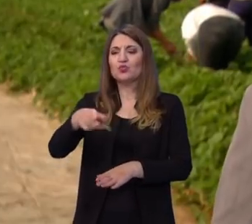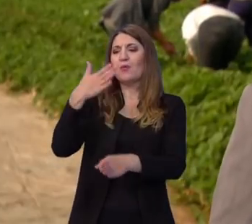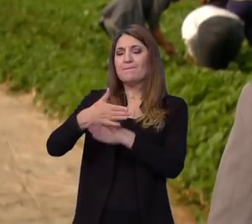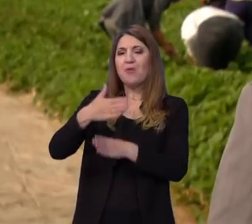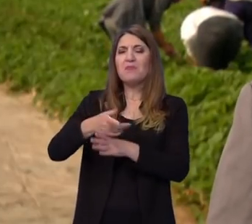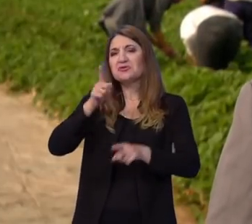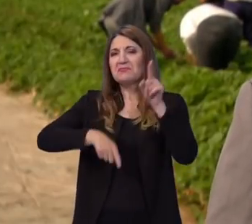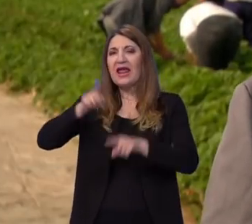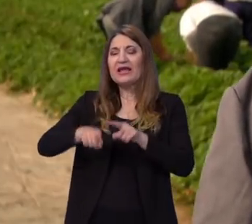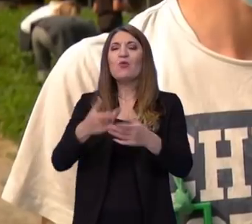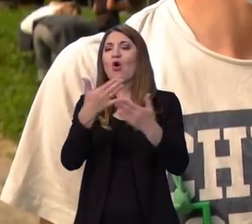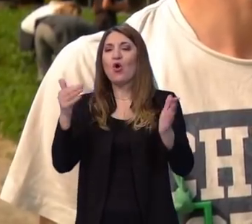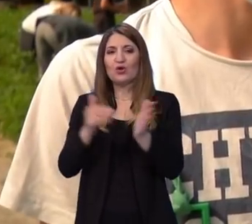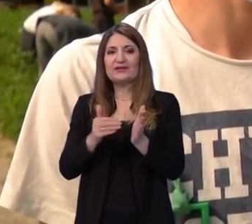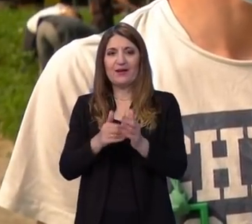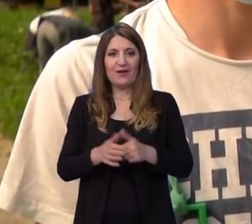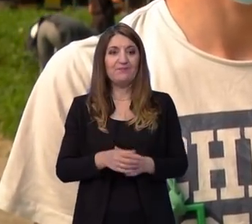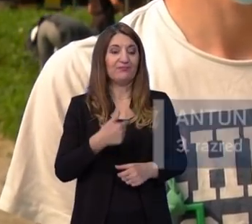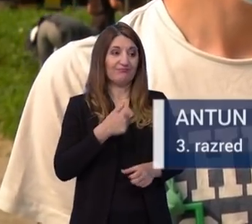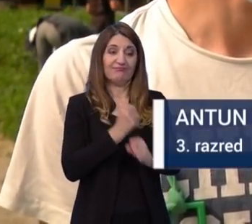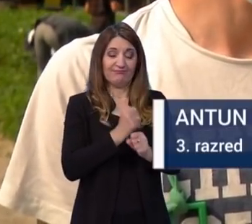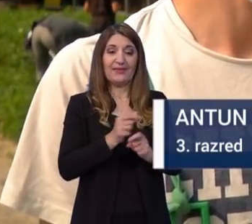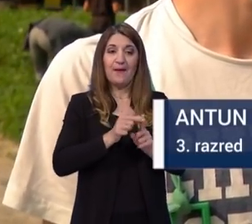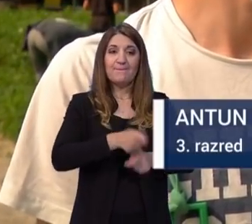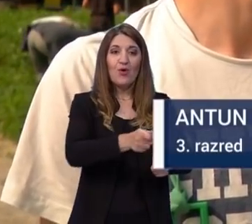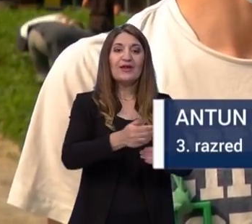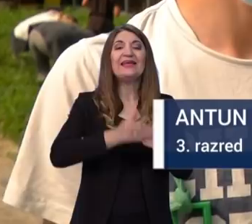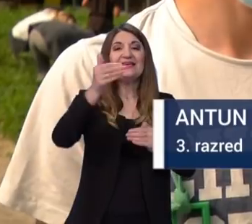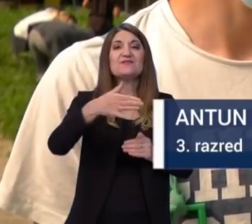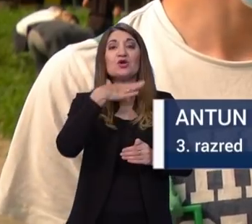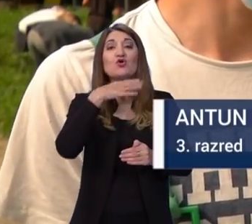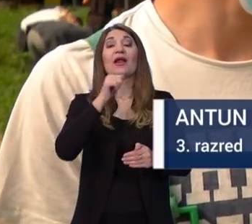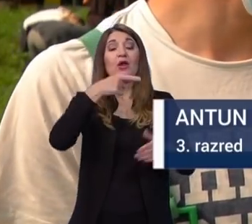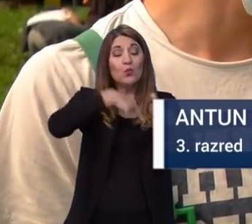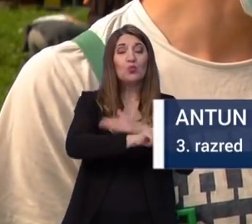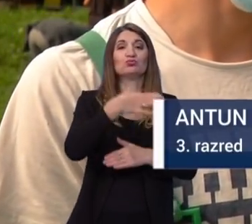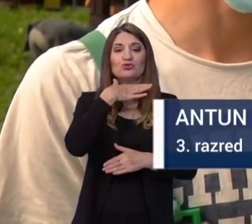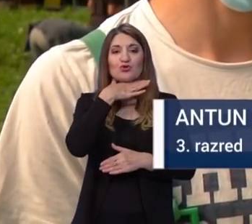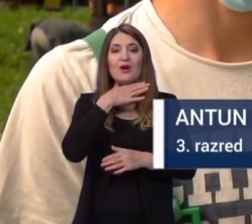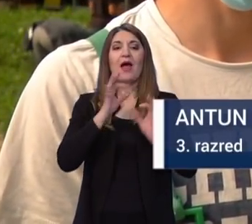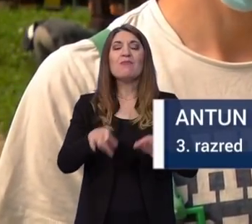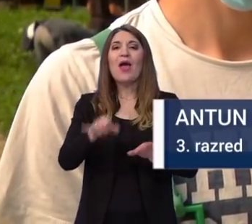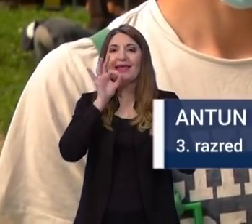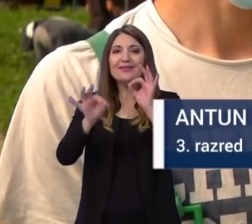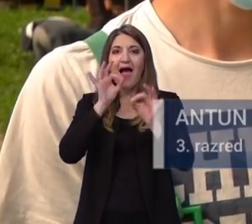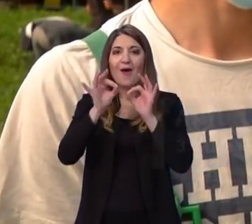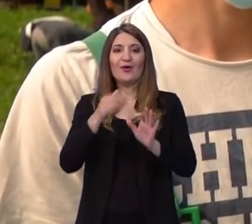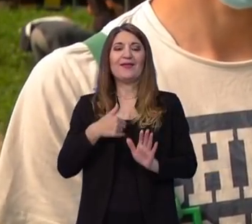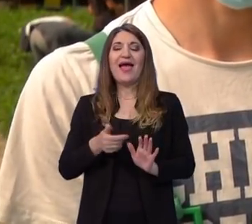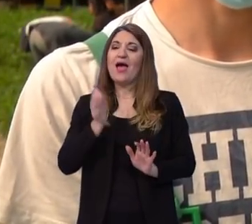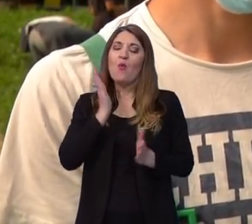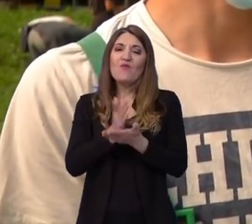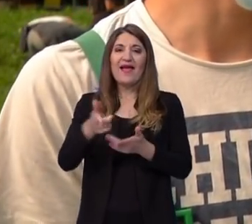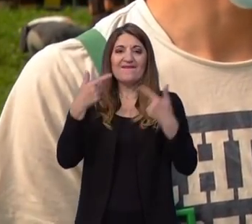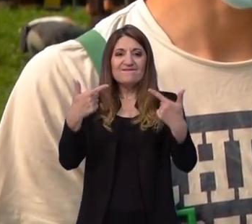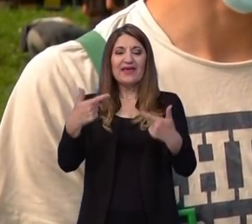kod njega povremeno kad treba. Inače se bavim poljuprivrednom van škole i u škole. Konkretno, recimo, jagode. Ja svaki